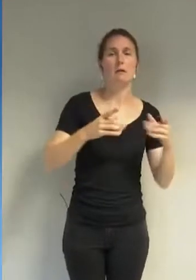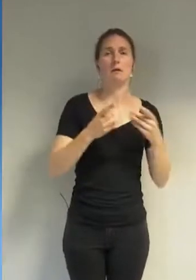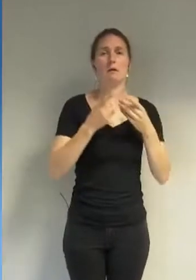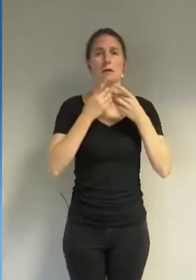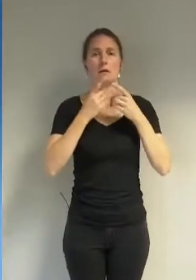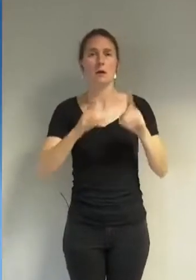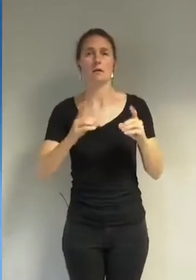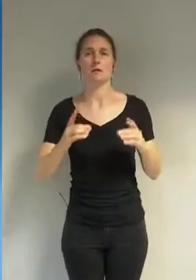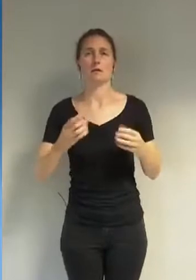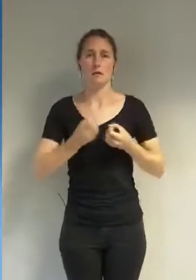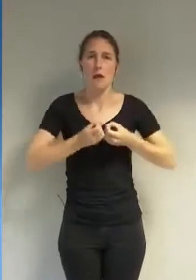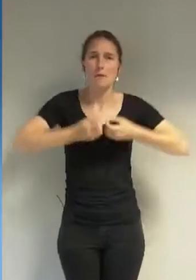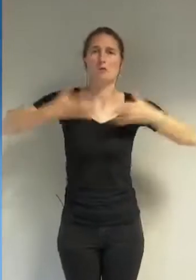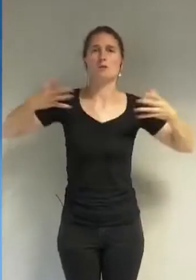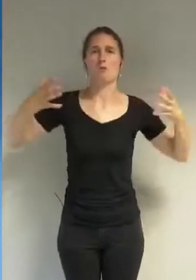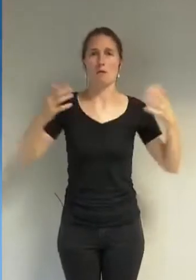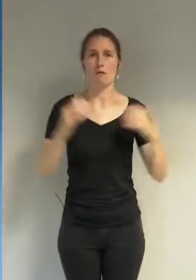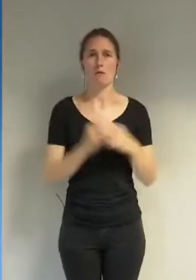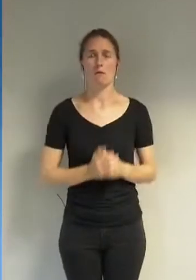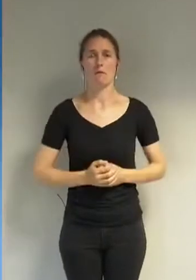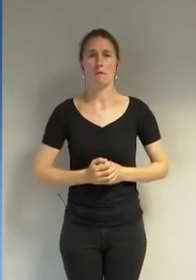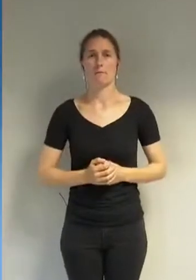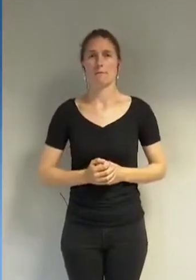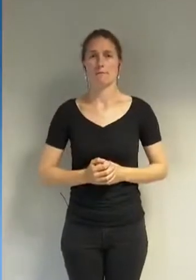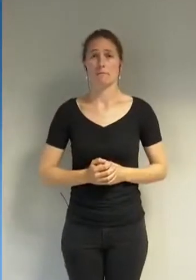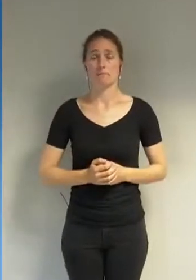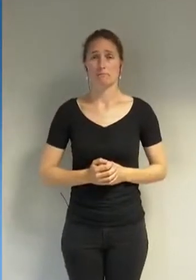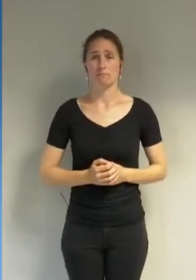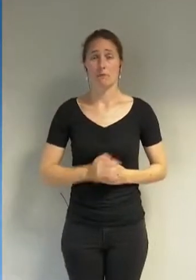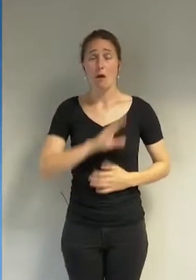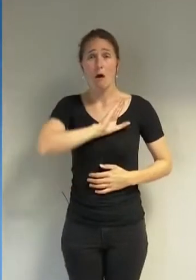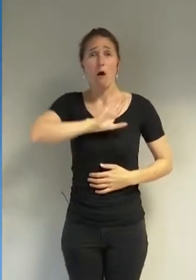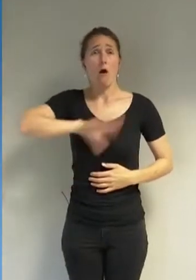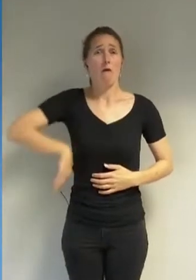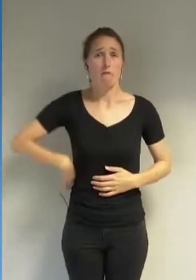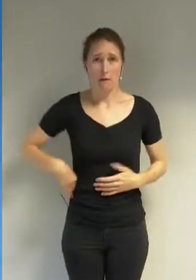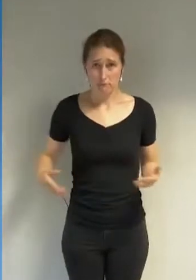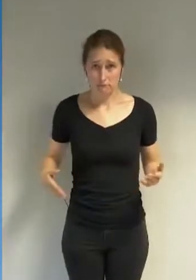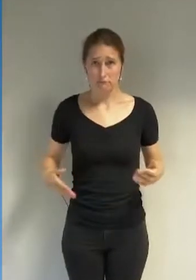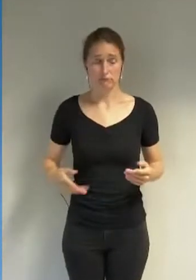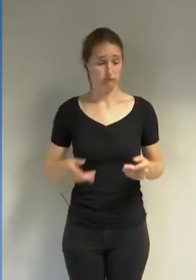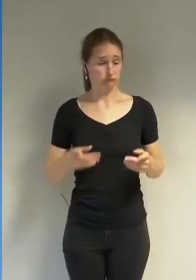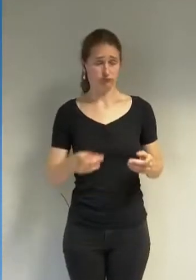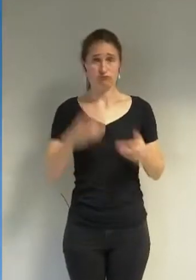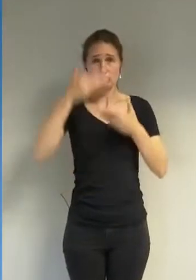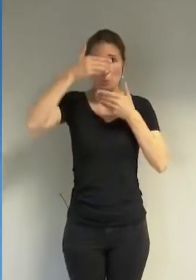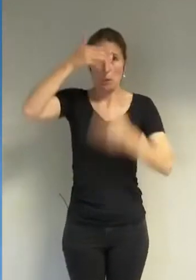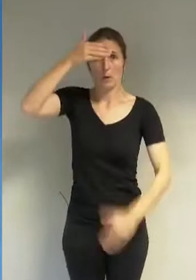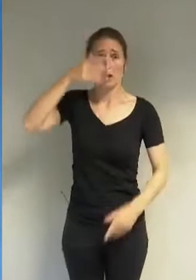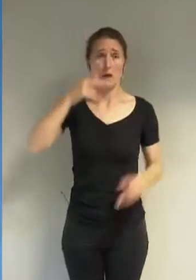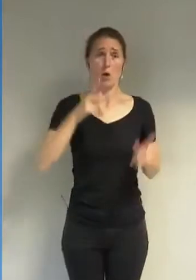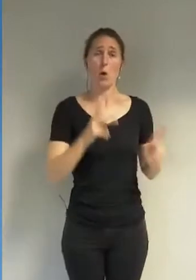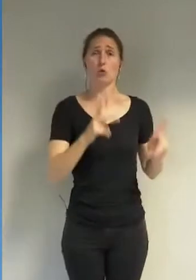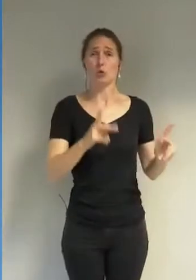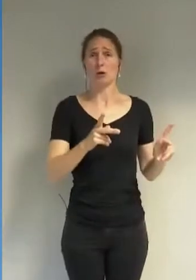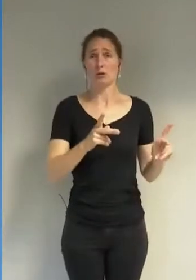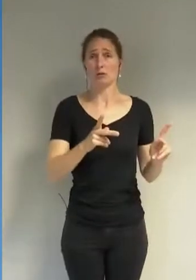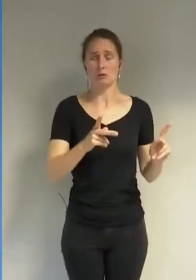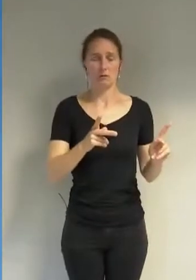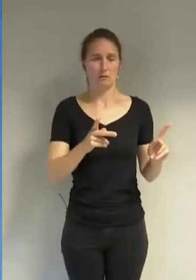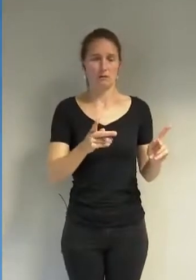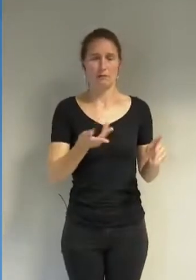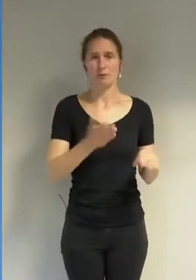'épanouissement. Enfin, accorder au port du Burkini une dimension libératrice et